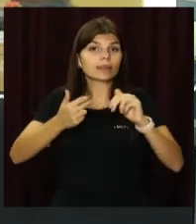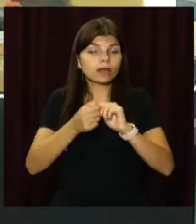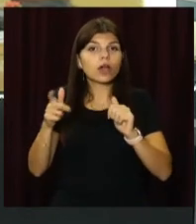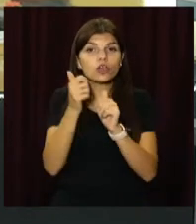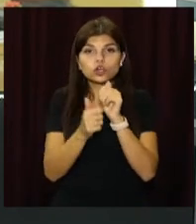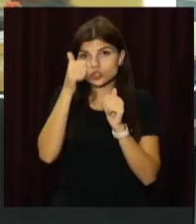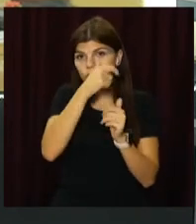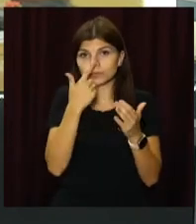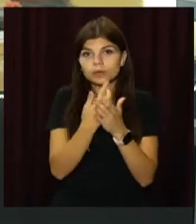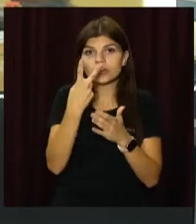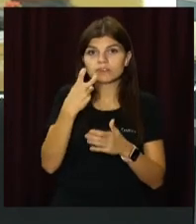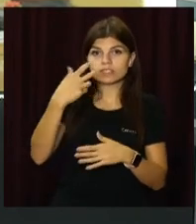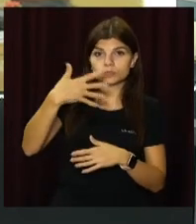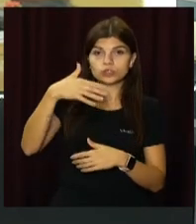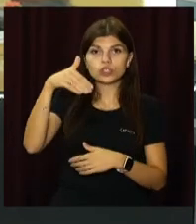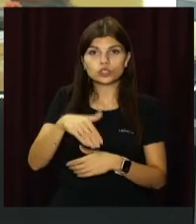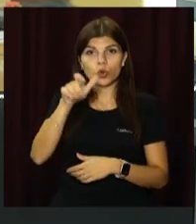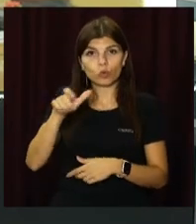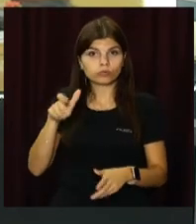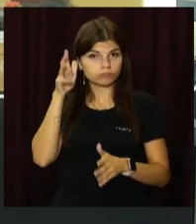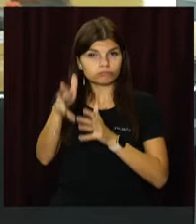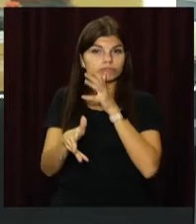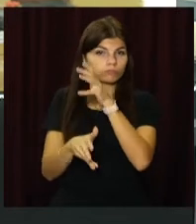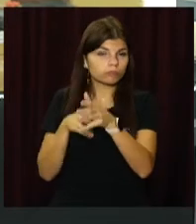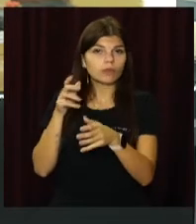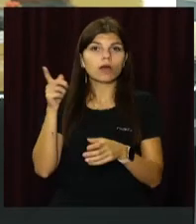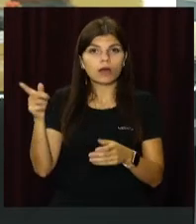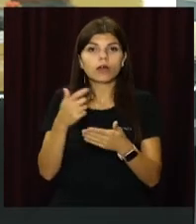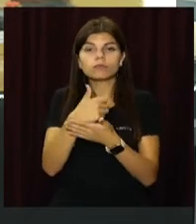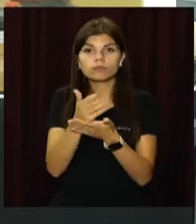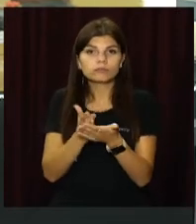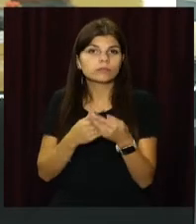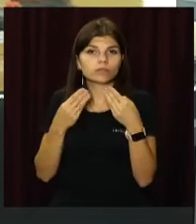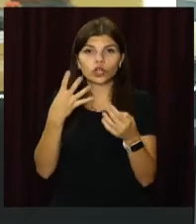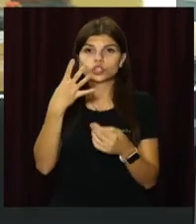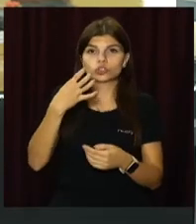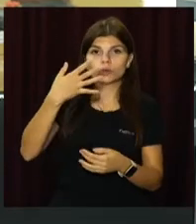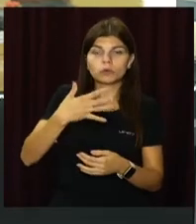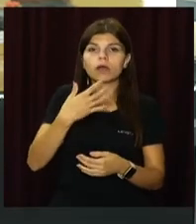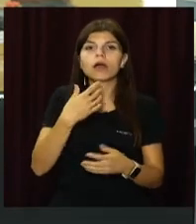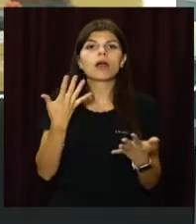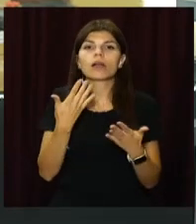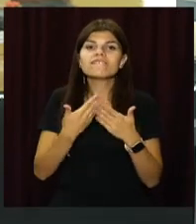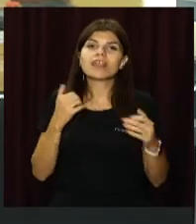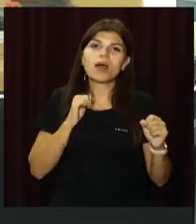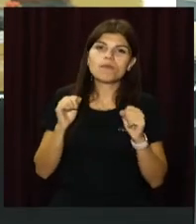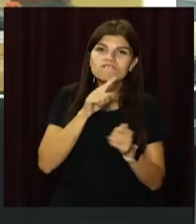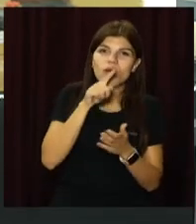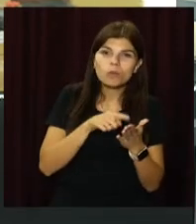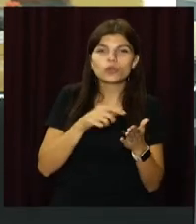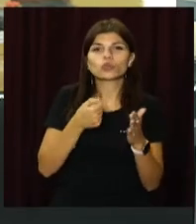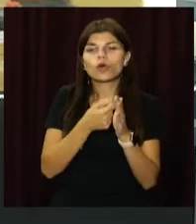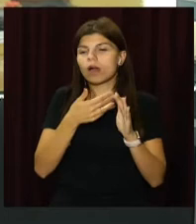обслуговують понад 250 тисяч клієнтів. Їм доступні більше як 450 послуг – від адміністративних до